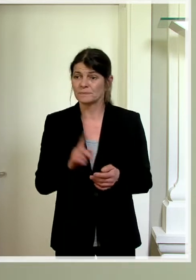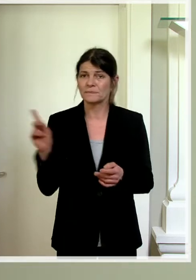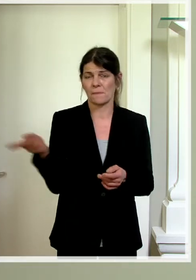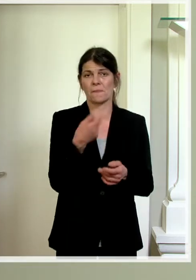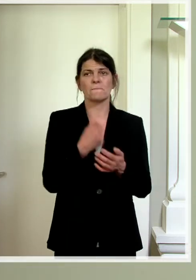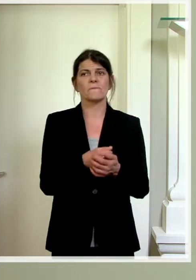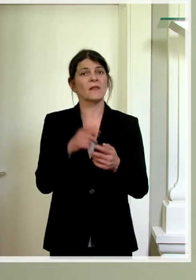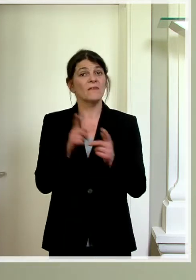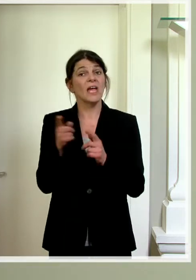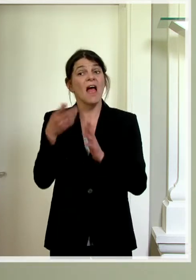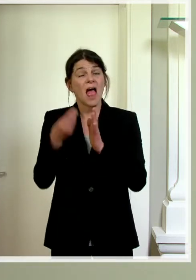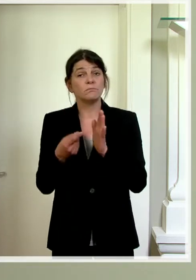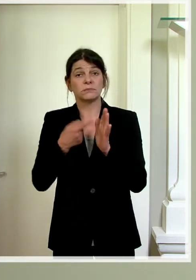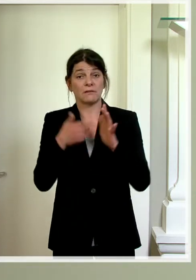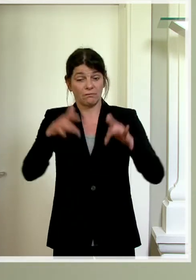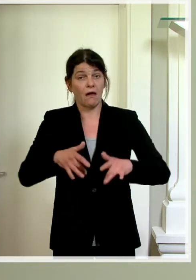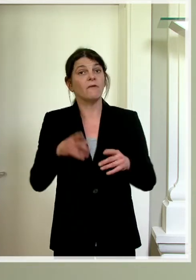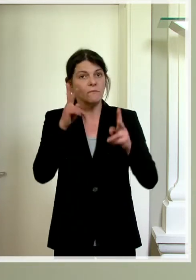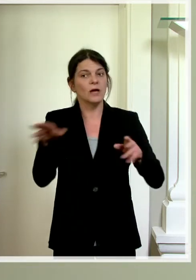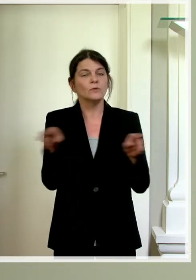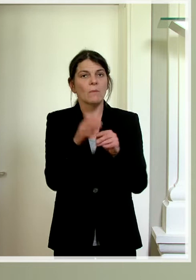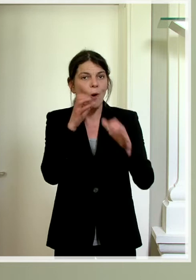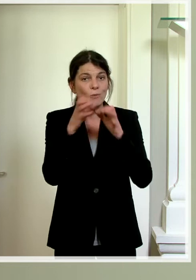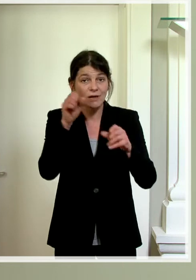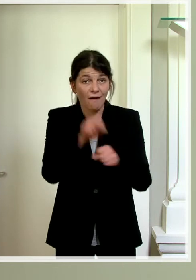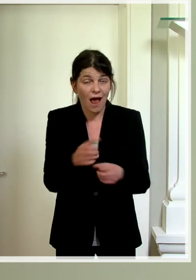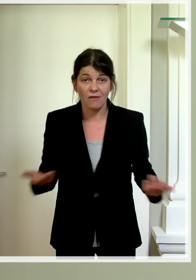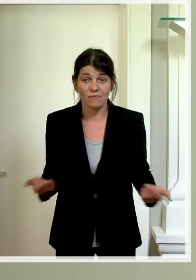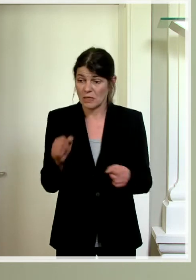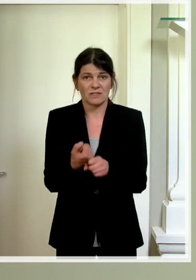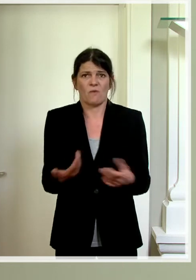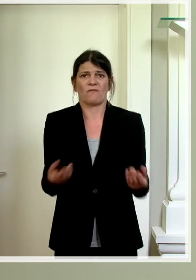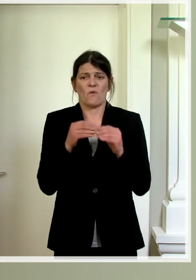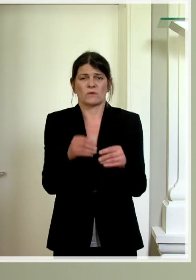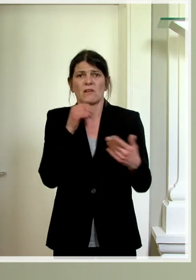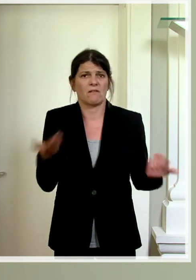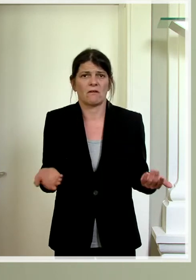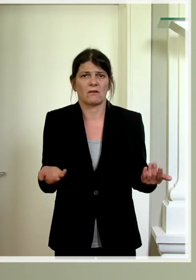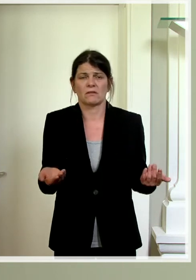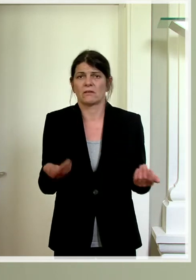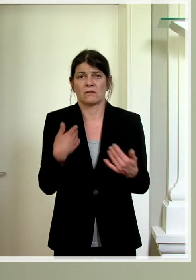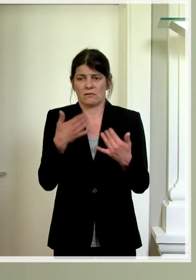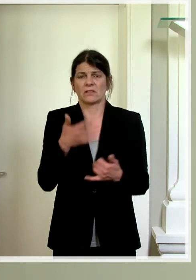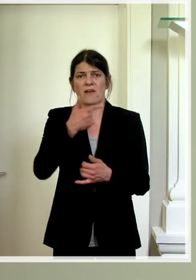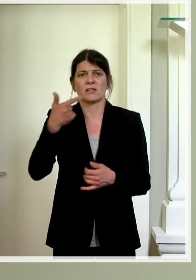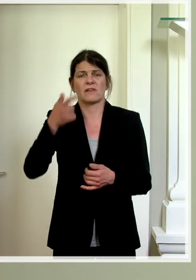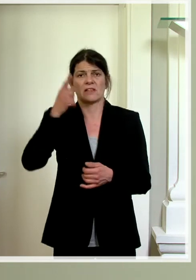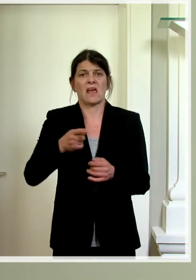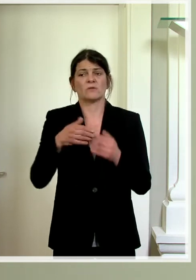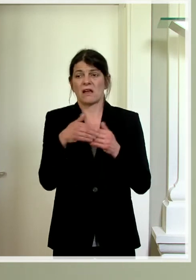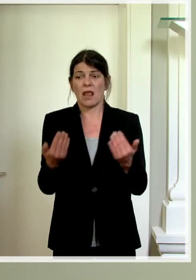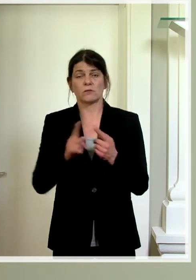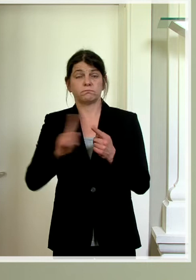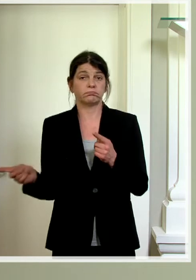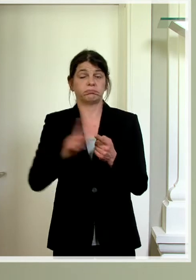dass die Apps haben, die miteinander kommunizieren können. Weil sonst funktioniert das nicht. Wir haben 22.000 Grenzgänger,